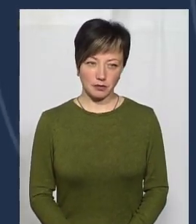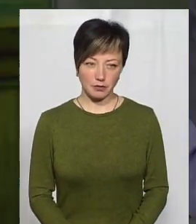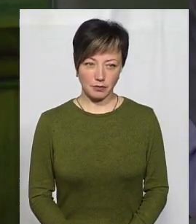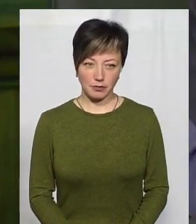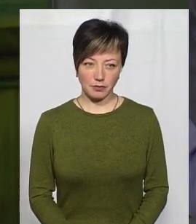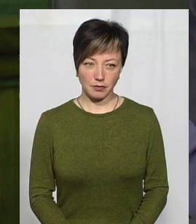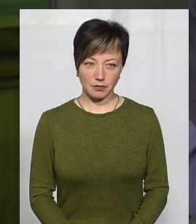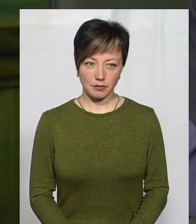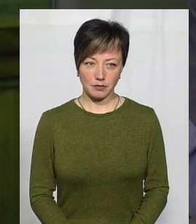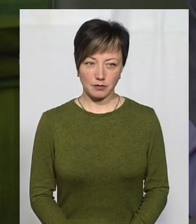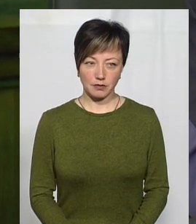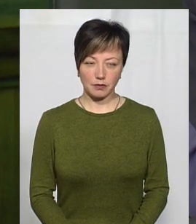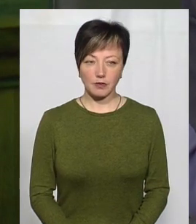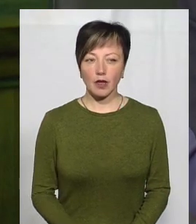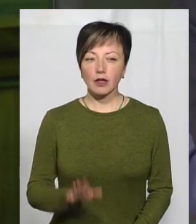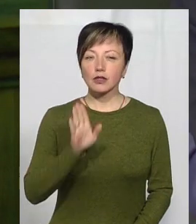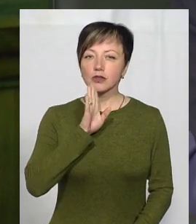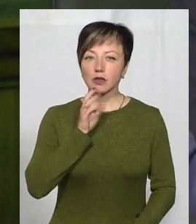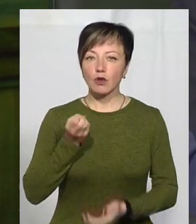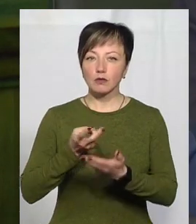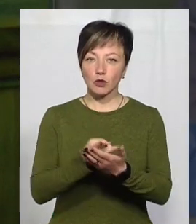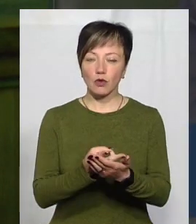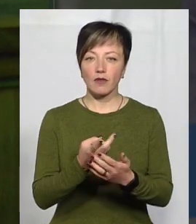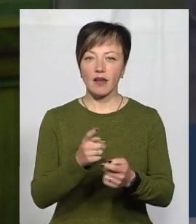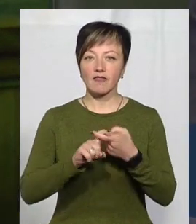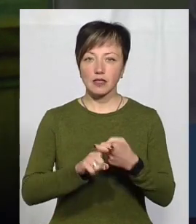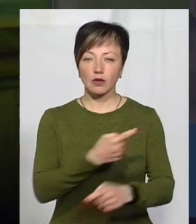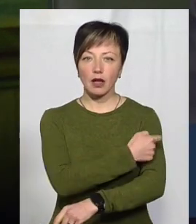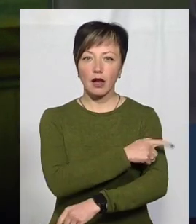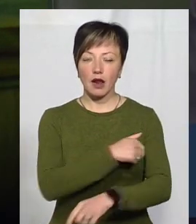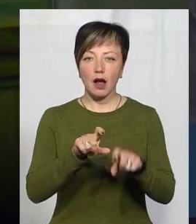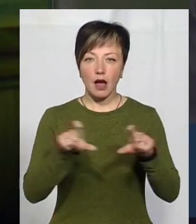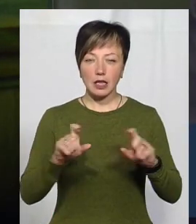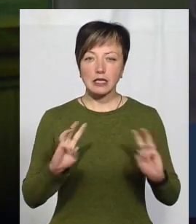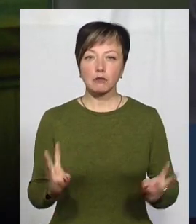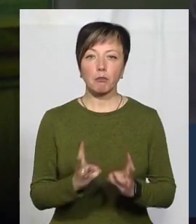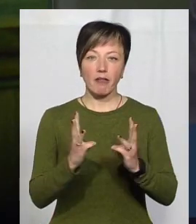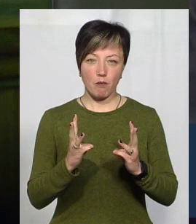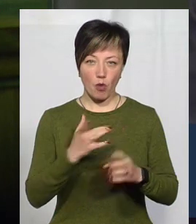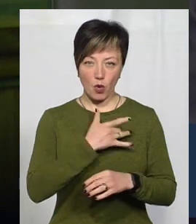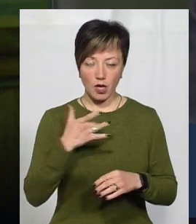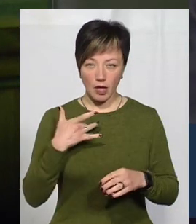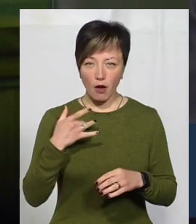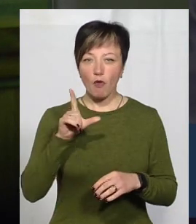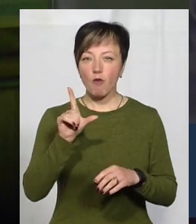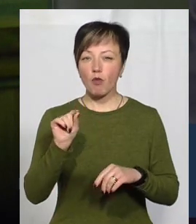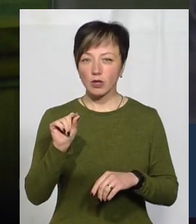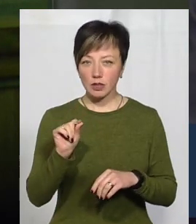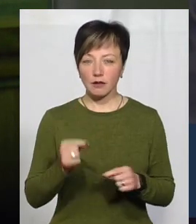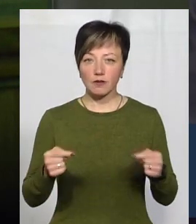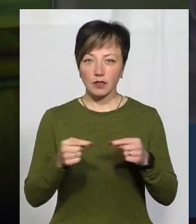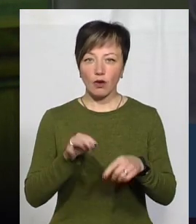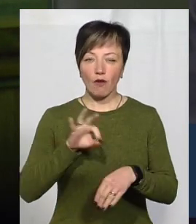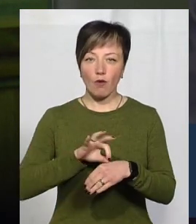Вона госпіталізована до інфекційної лікарні з пневмонією. І в понеділок вона визначена як